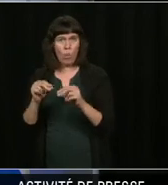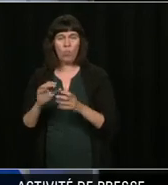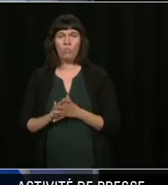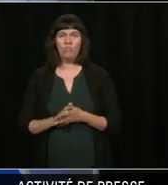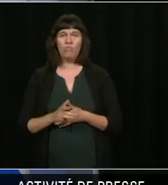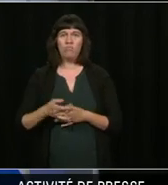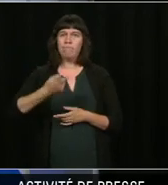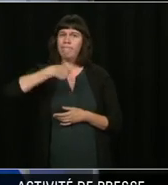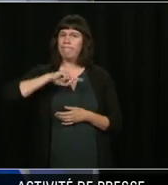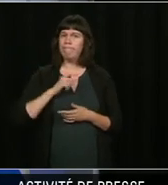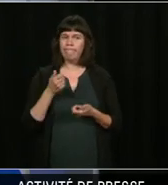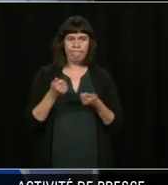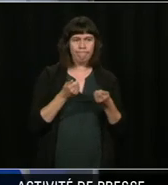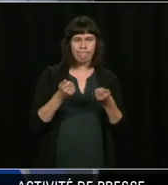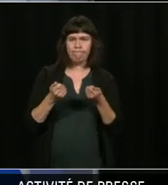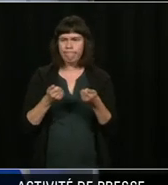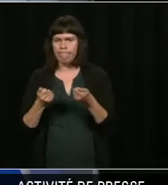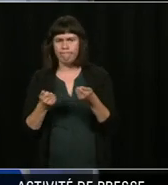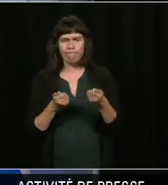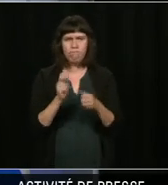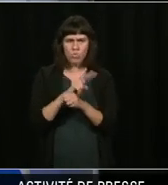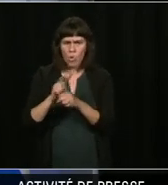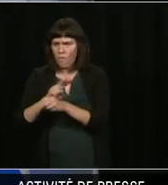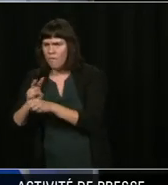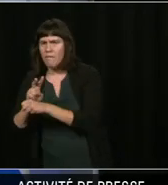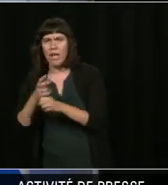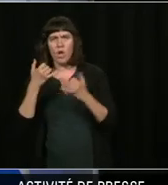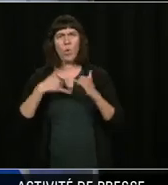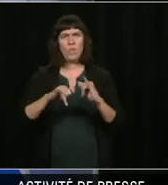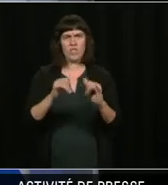éclosions en milieu scolaire, ça va être la vaccination des tout-petits.